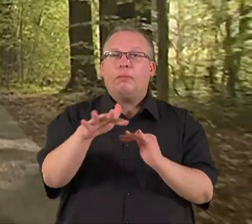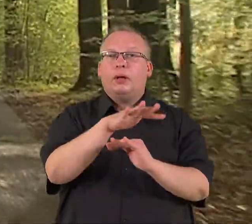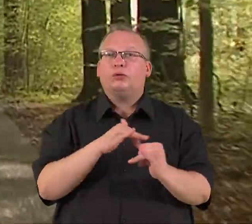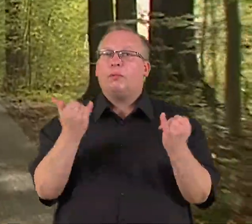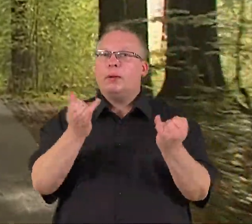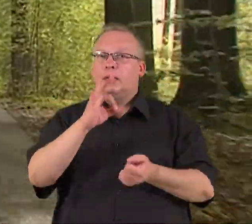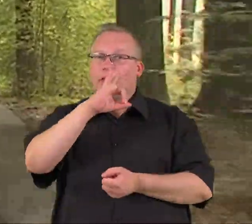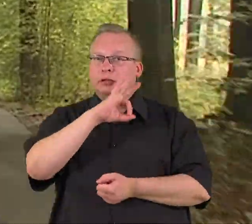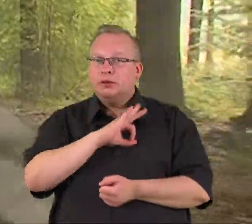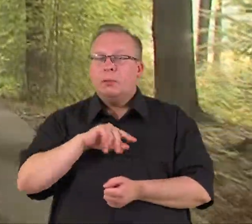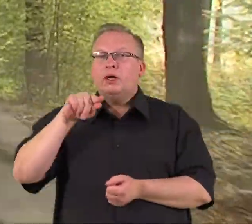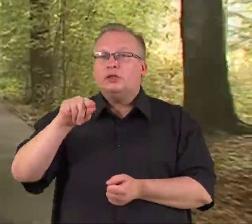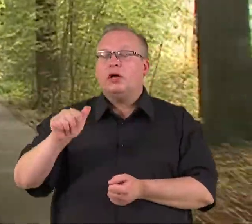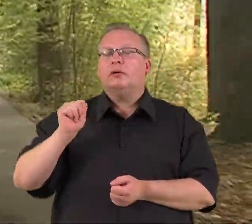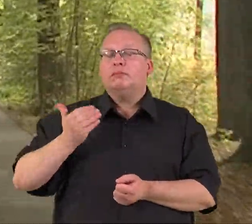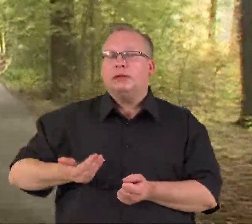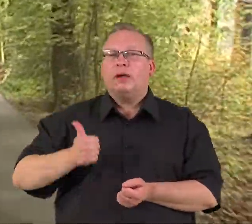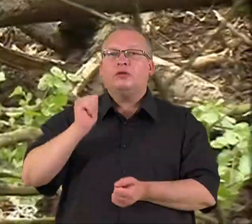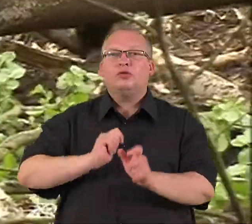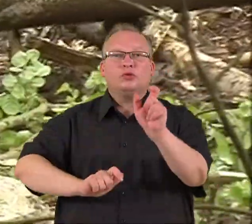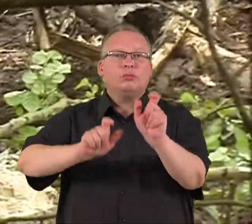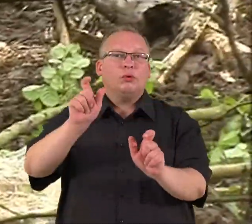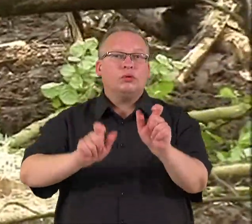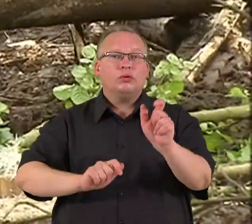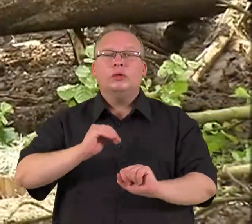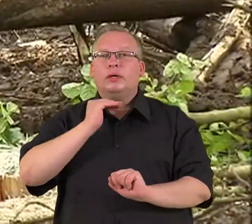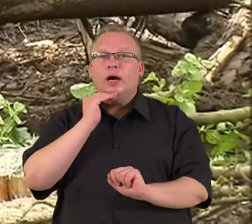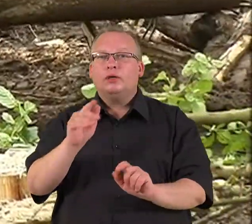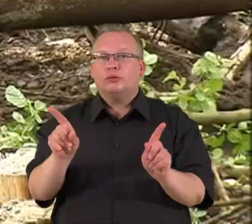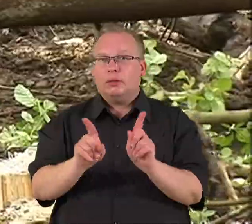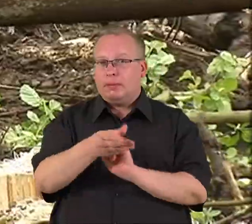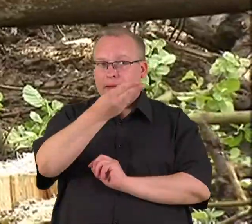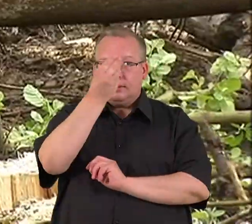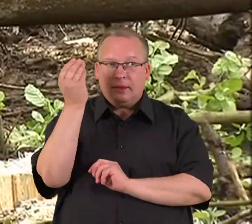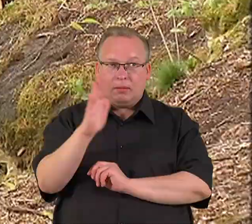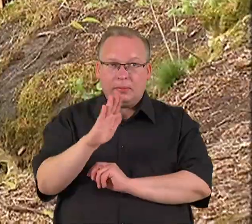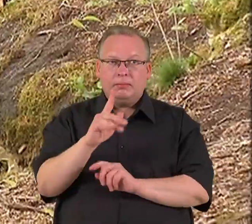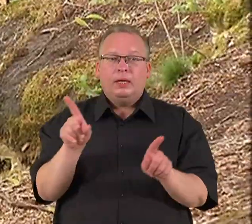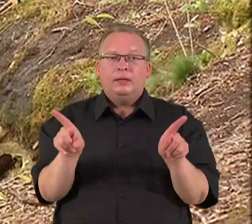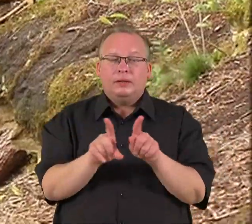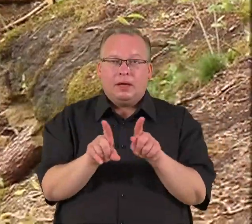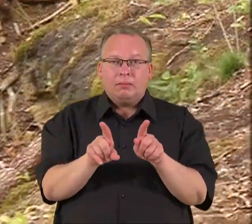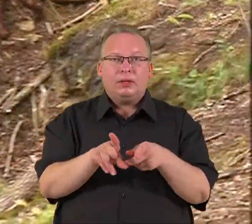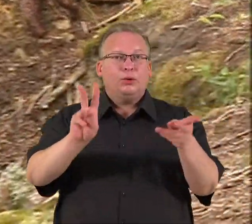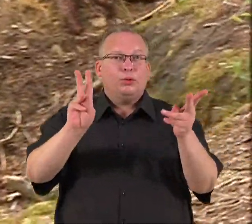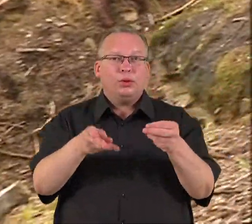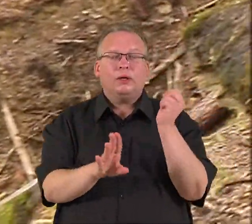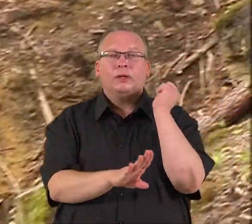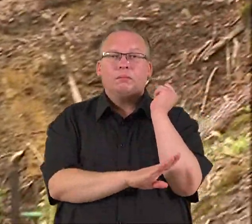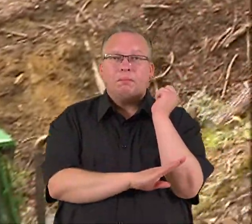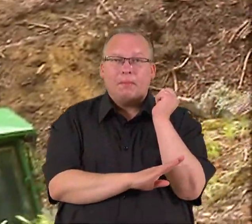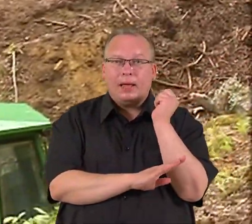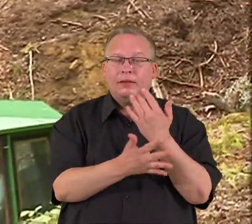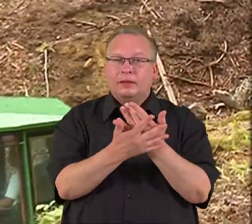interesus, į čia gyvenančių žmonių interesus ir aišku, neužmirškime ir tai pradmonė ir lygiai taip pat reikalinga ir mediena,